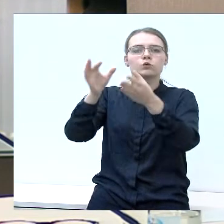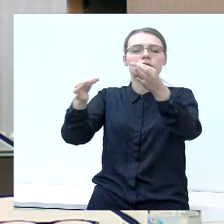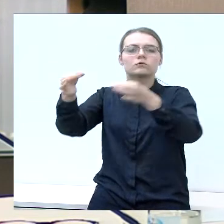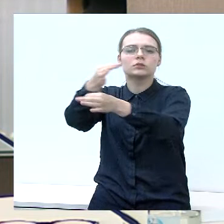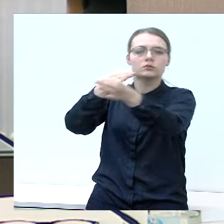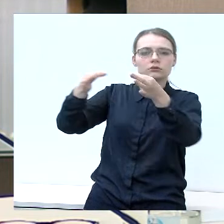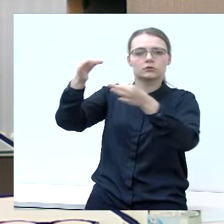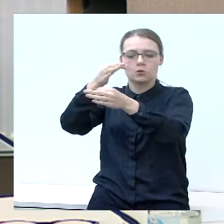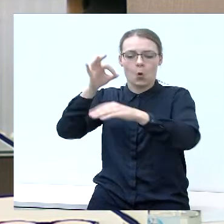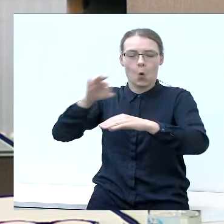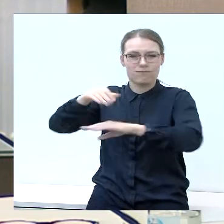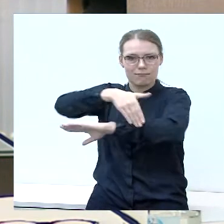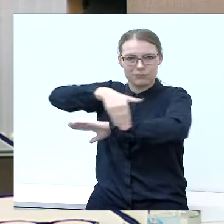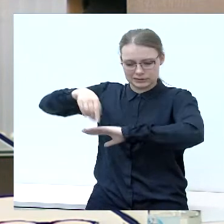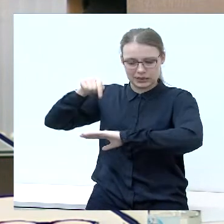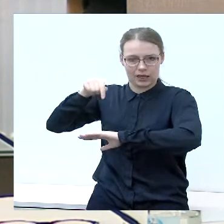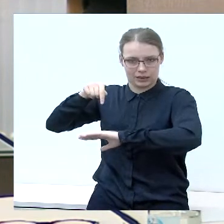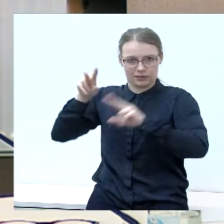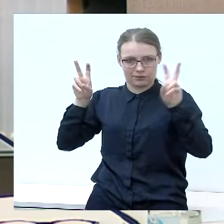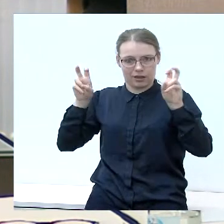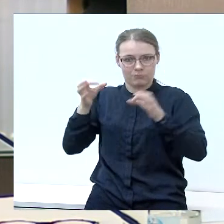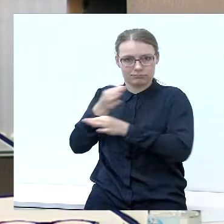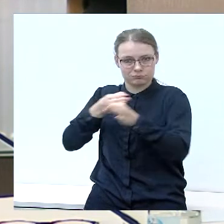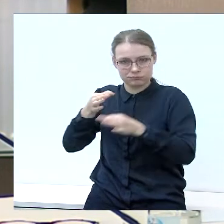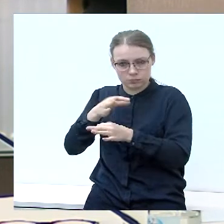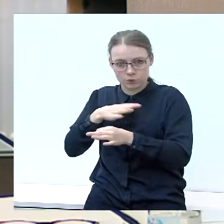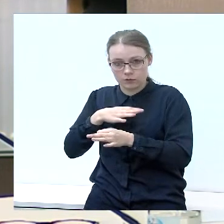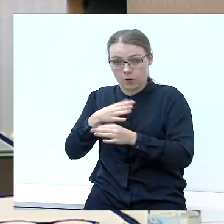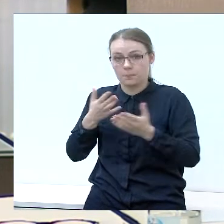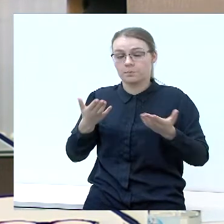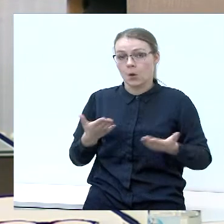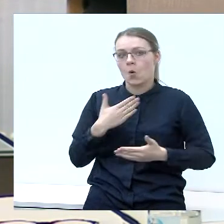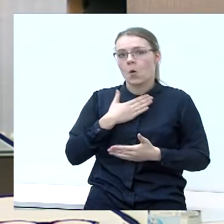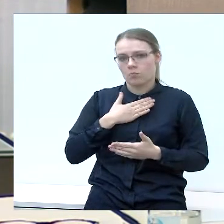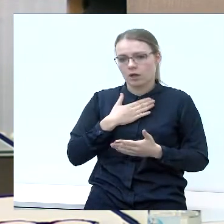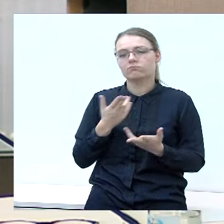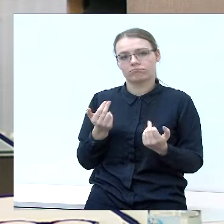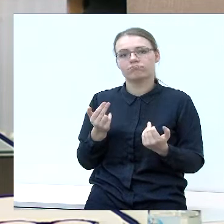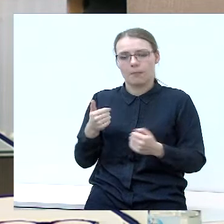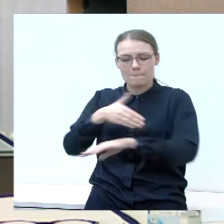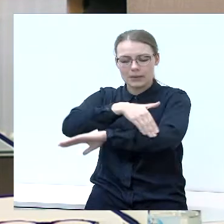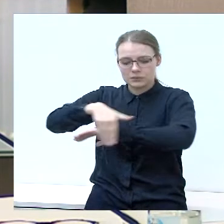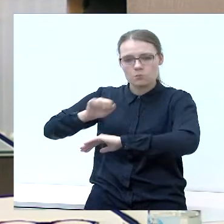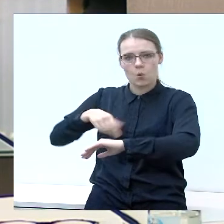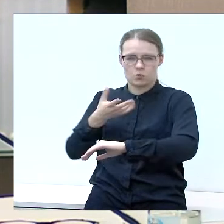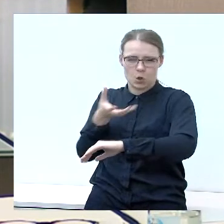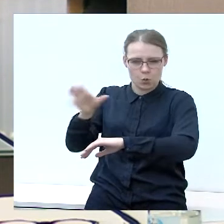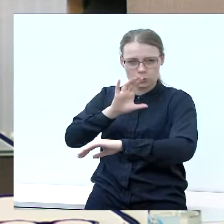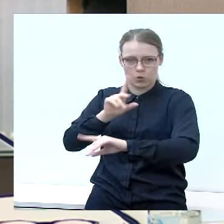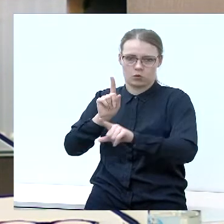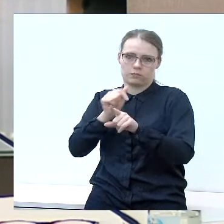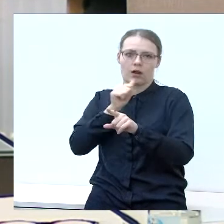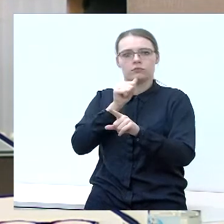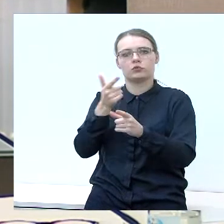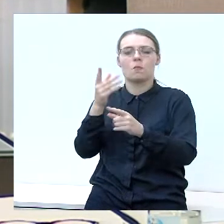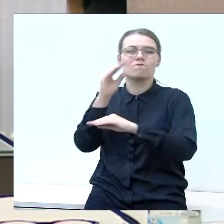funkcionaliniais zonos. Pristatyta, o šiaip, sakykime, mes pasienio iš tikrųjų neišnaudojam ir mes jį galėtum daugiau išnaudoti, kaip važiuojant per